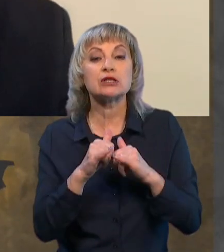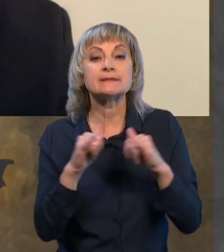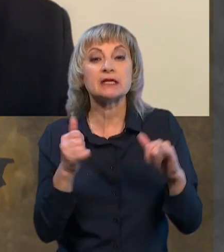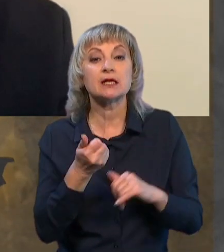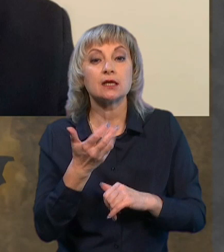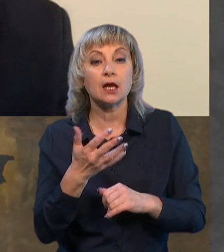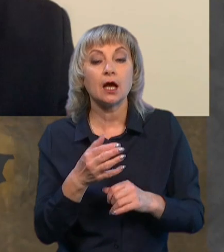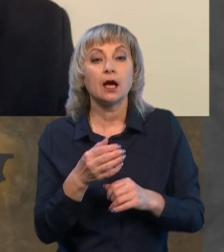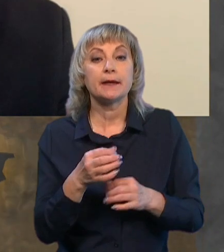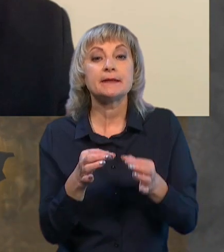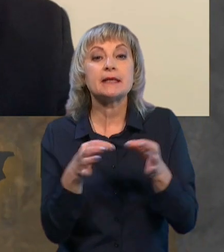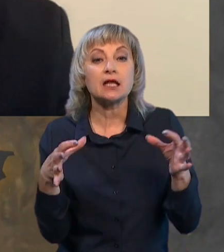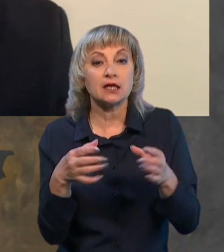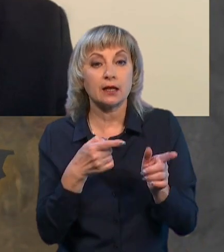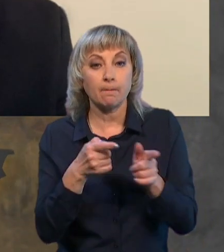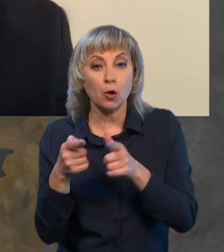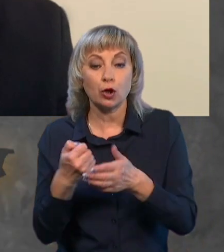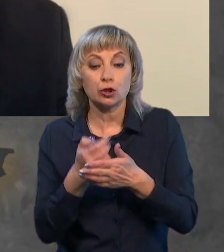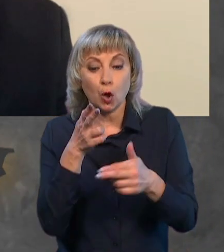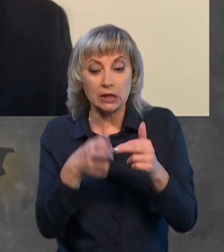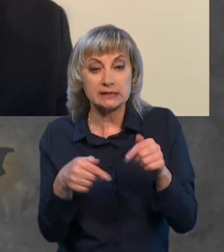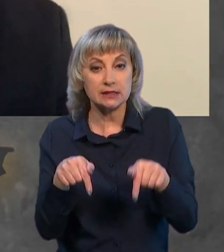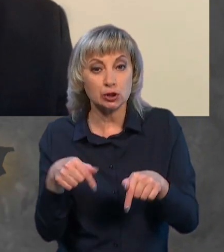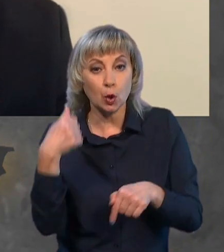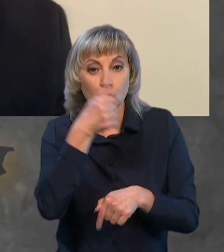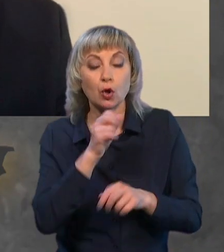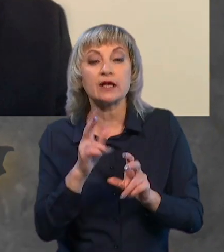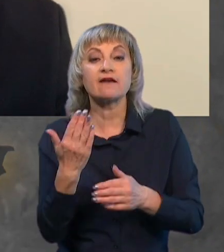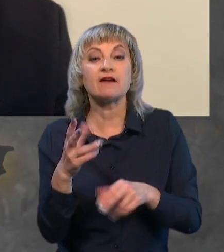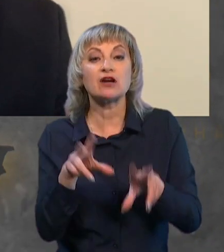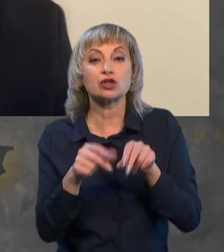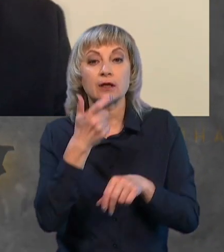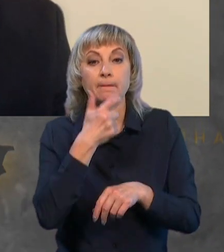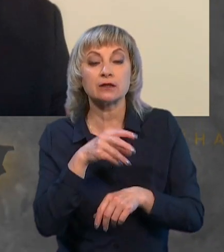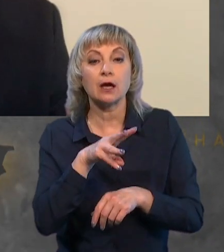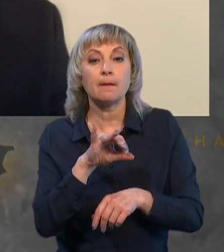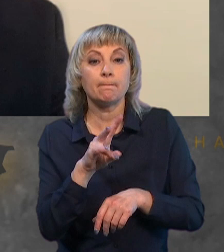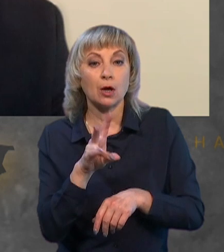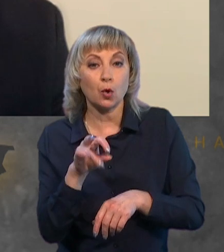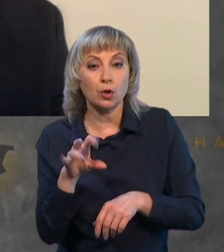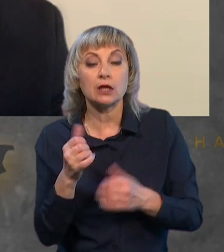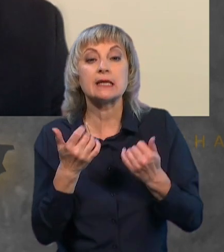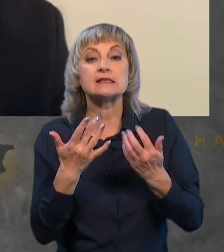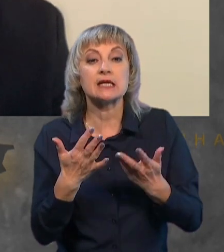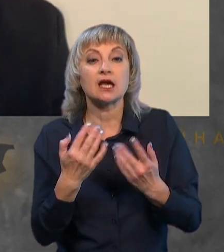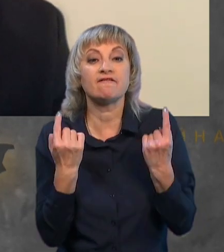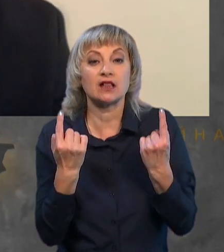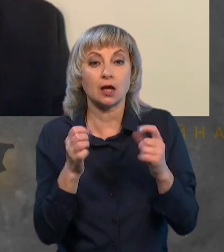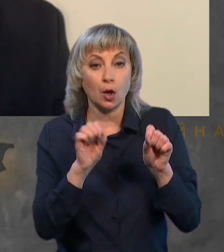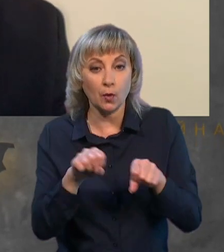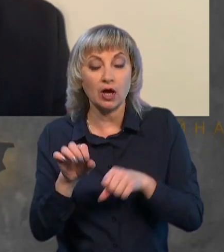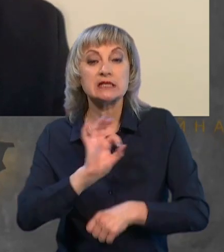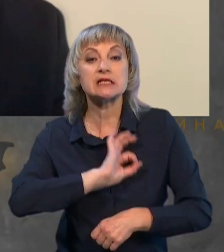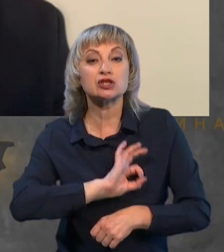ядерних погроз до кінця цього року. А як Ви вважаєте, пане Микола, чи наскільки велика ймовірність